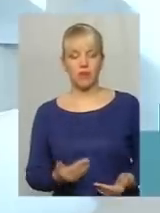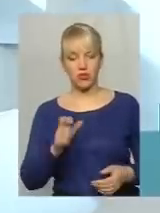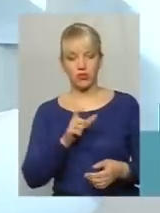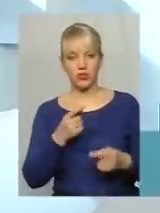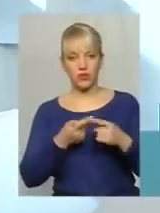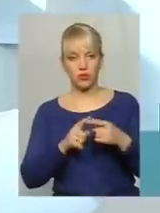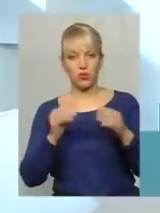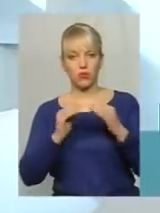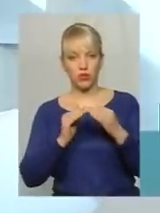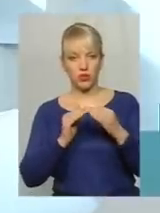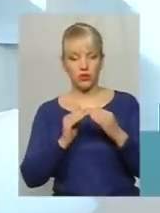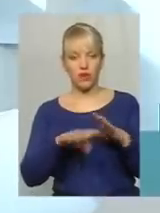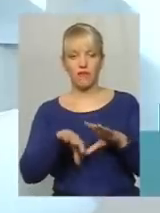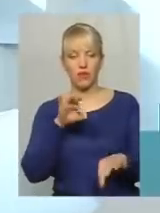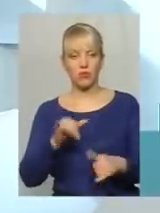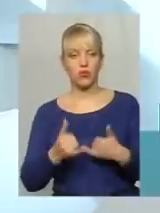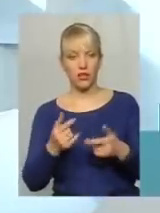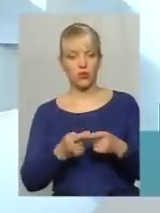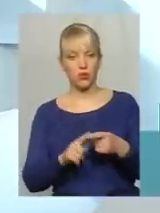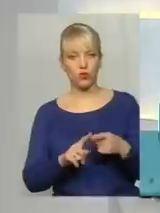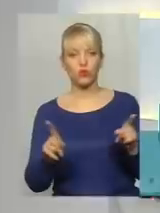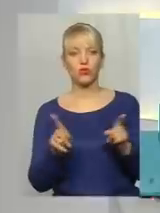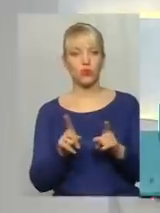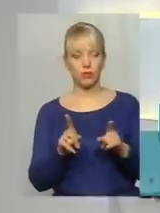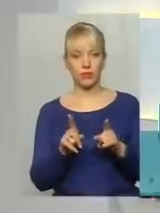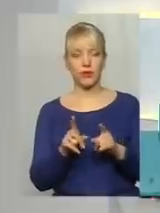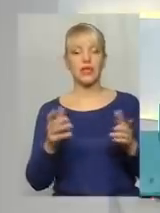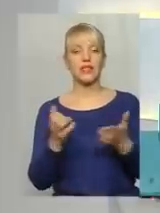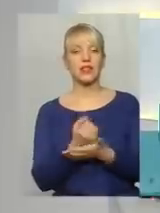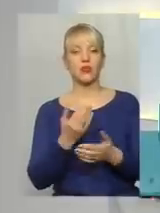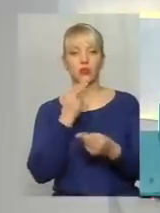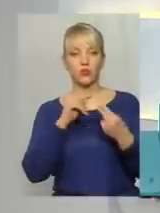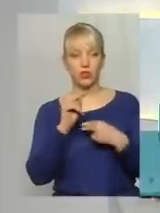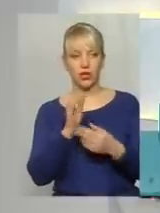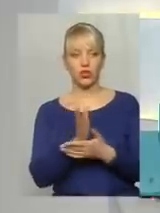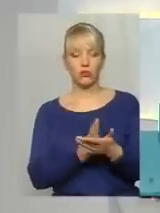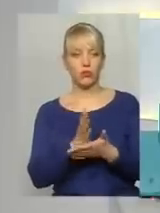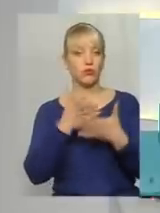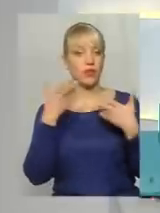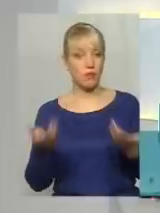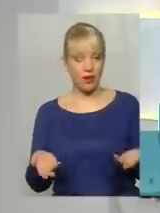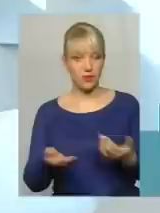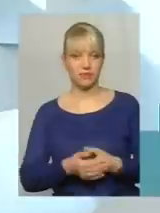будинку, вибору для того, щоб знайти якусь кращу послугу, не мають.